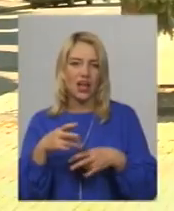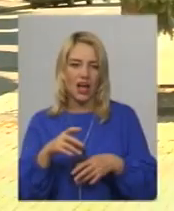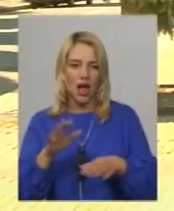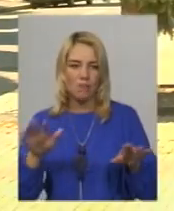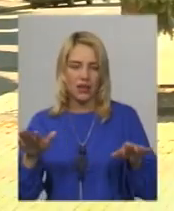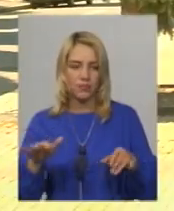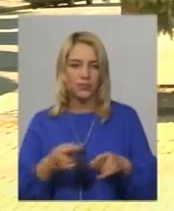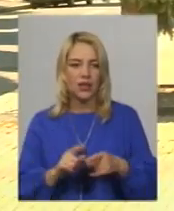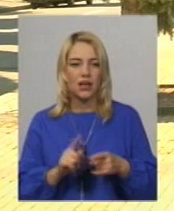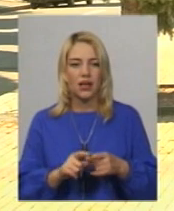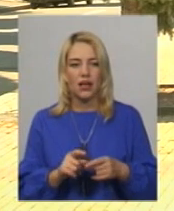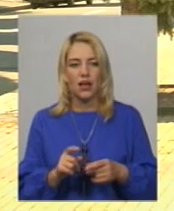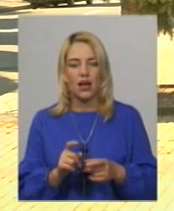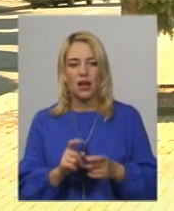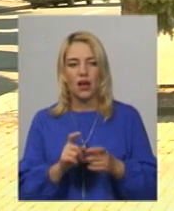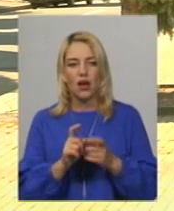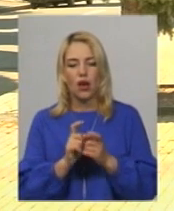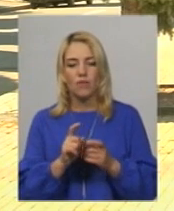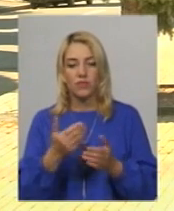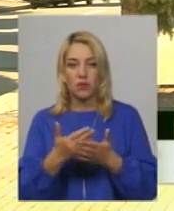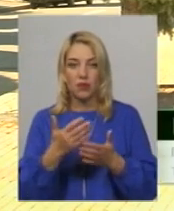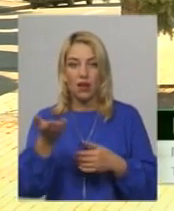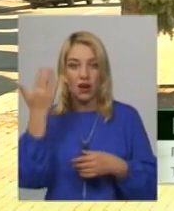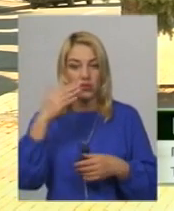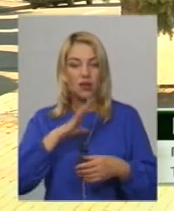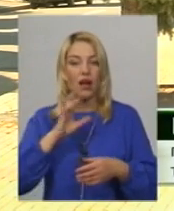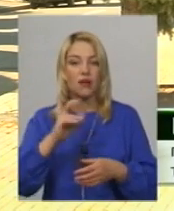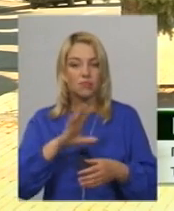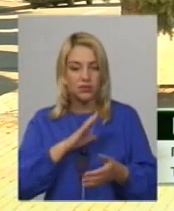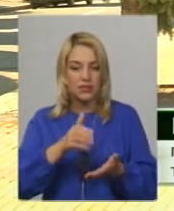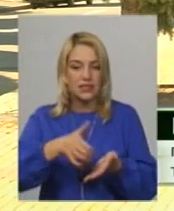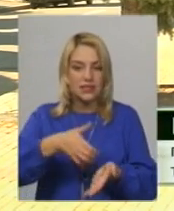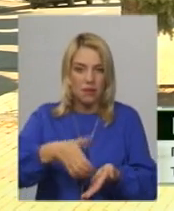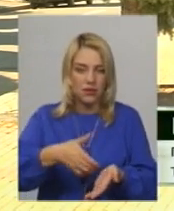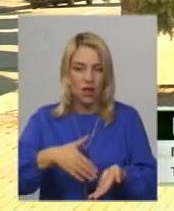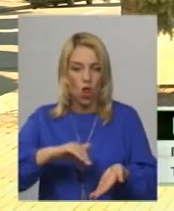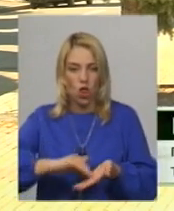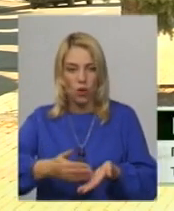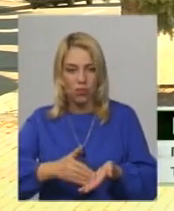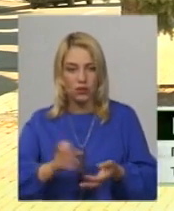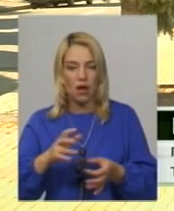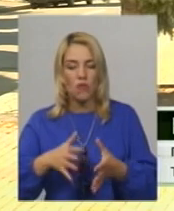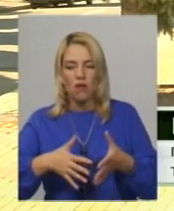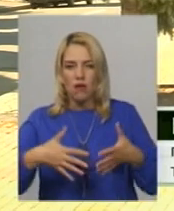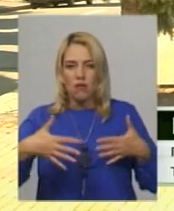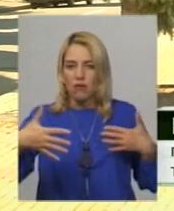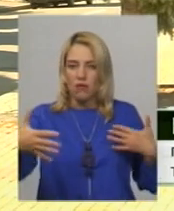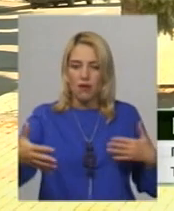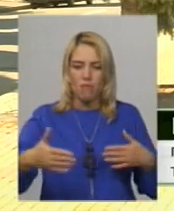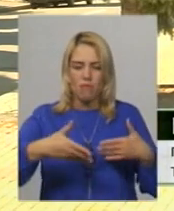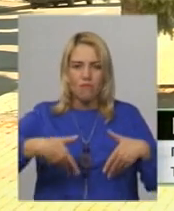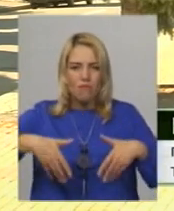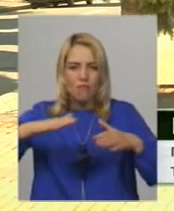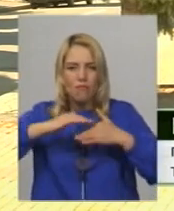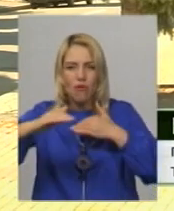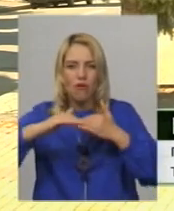Боротьба з цими шкідниками, вся ввелася, там сапка, лопатка, інше, інше, інше. Але потім в масштабах промислових зрозуміли,